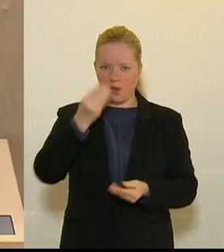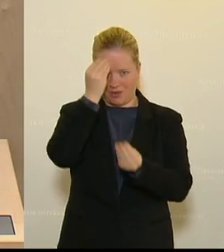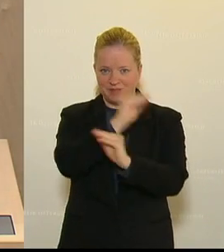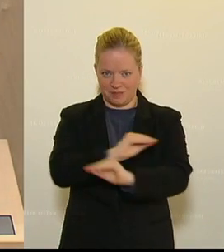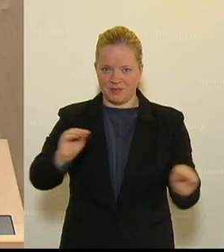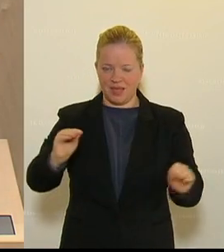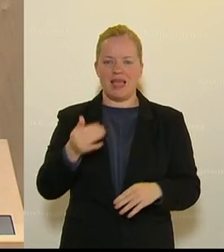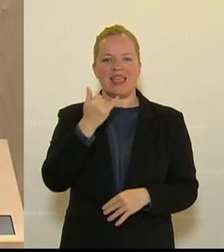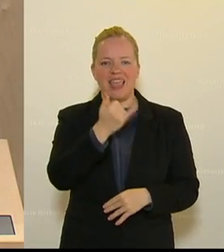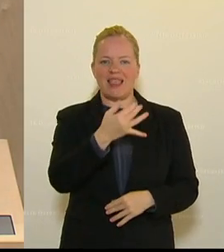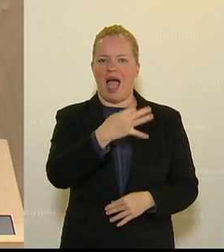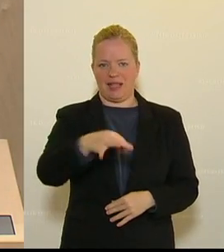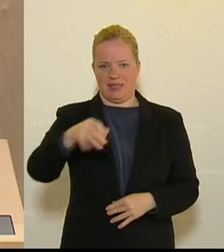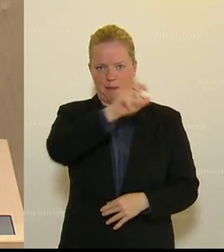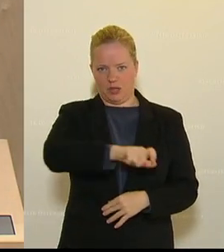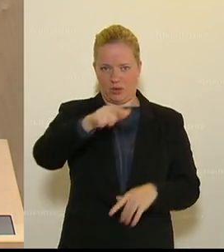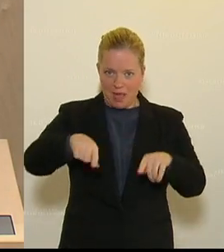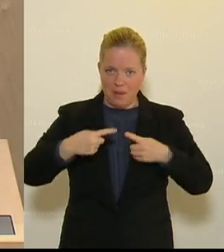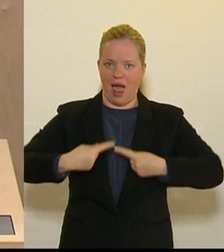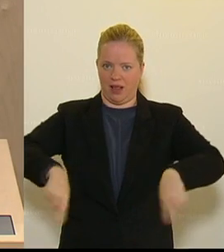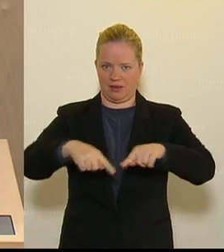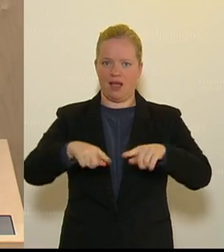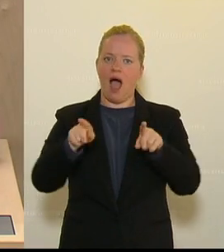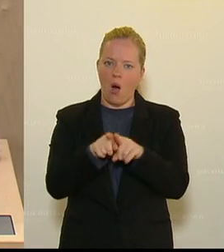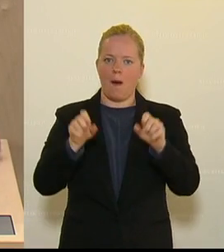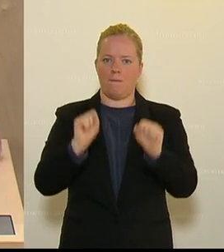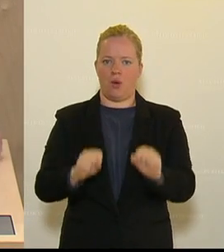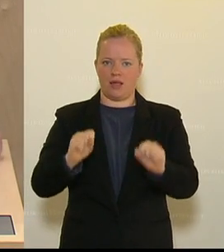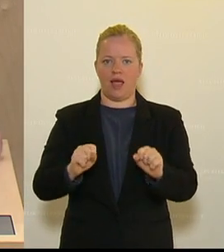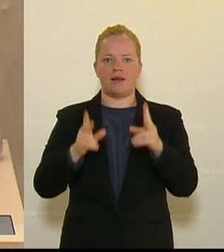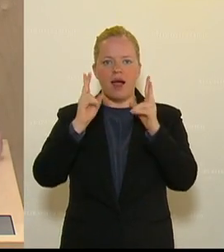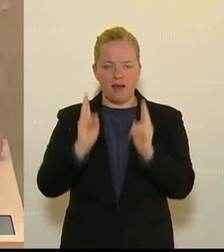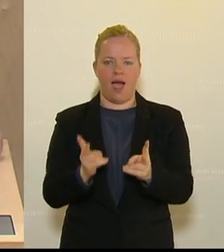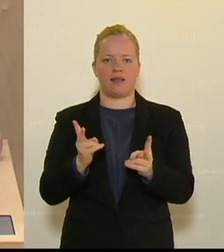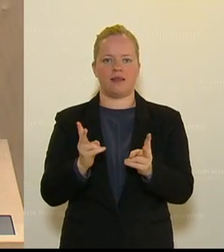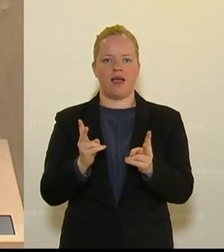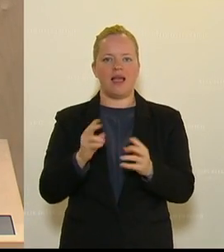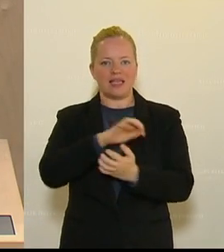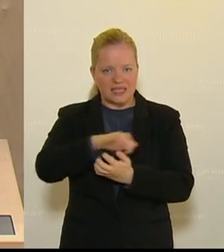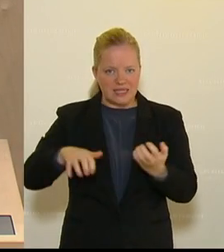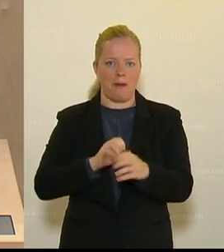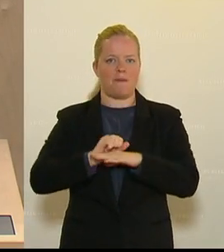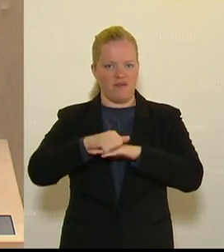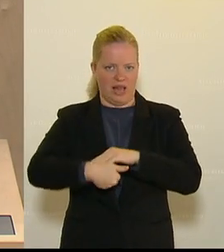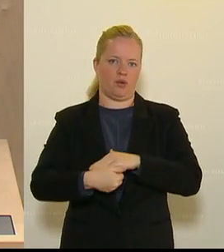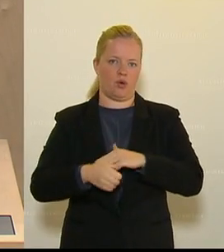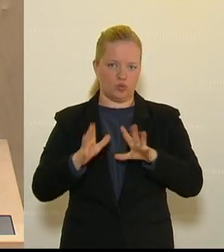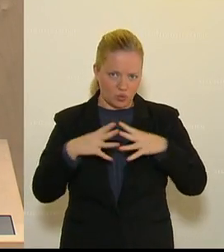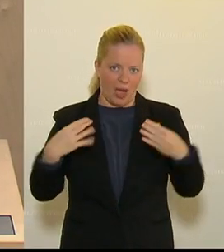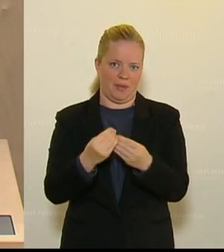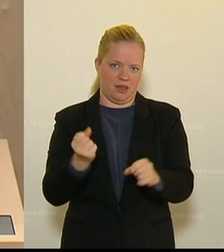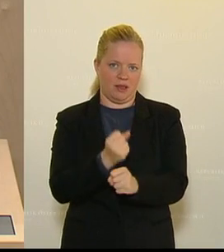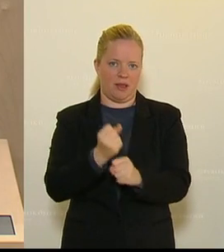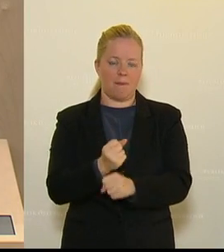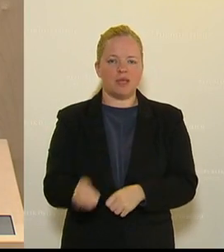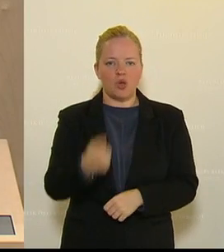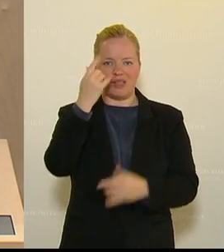Jeder Einzelne in diesem Land hat nun auch die Möglichkeit, einen Beitrag zur Bewältigung der Krise zu leisten. Vor allem, besonders